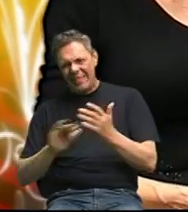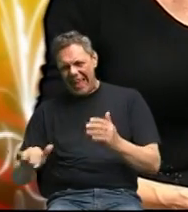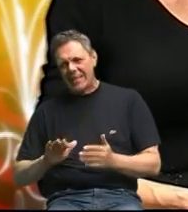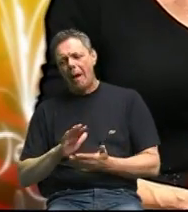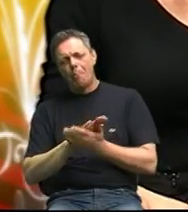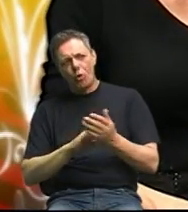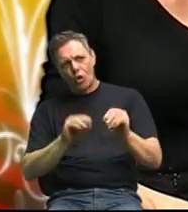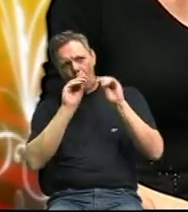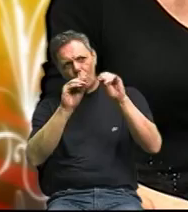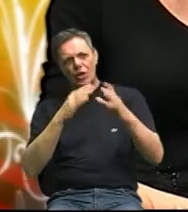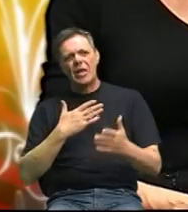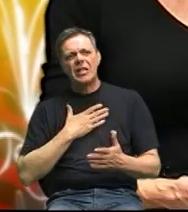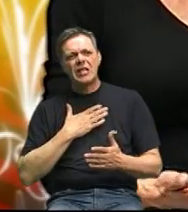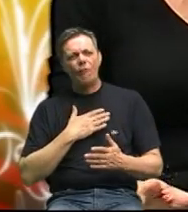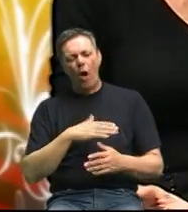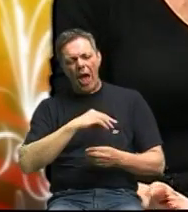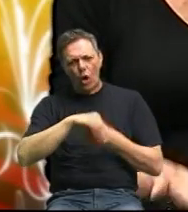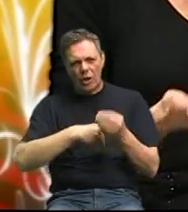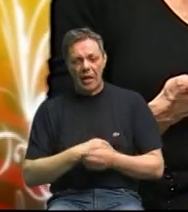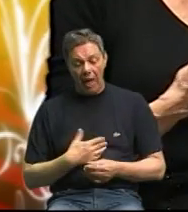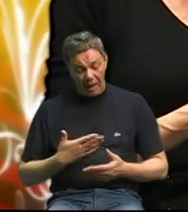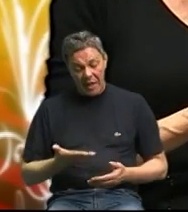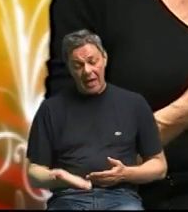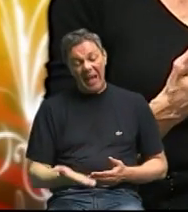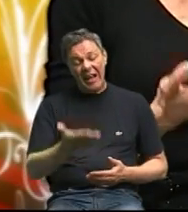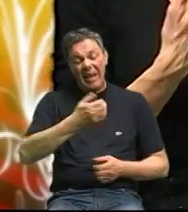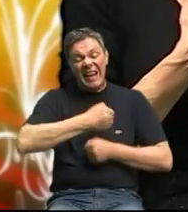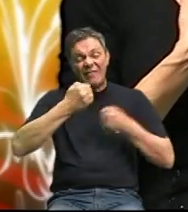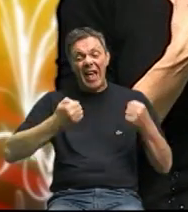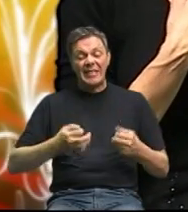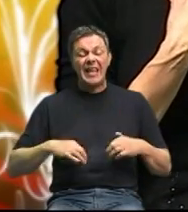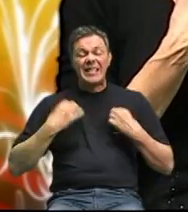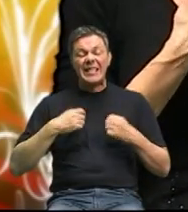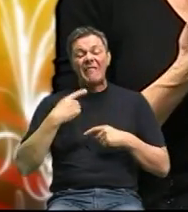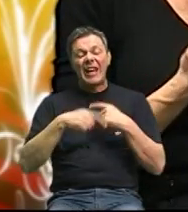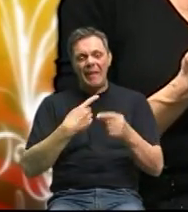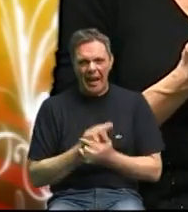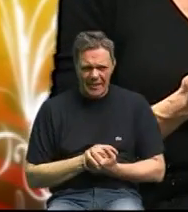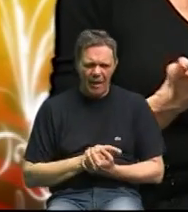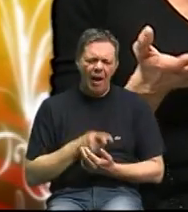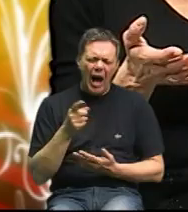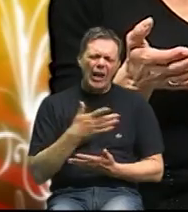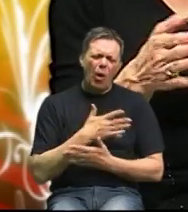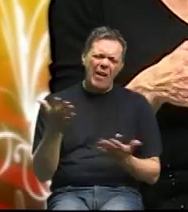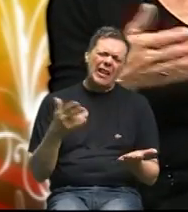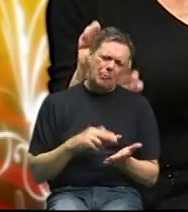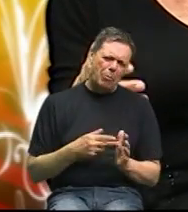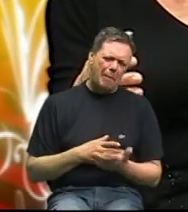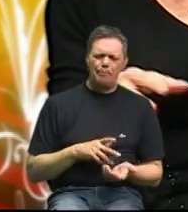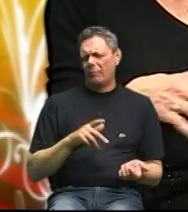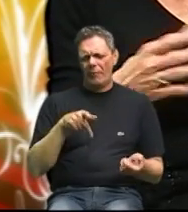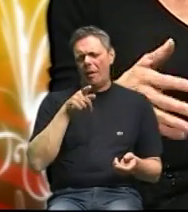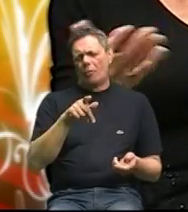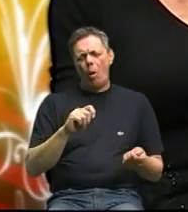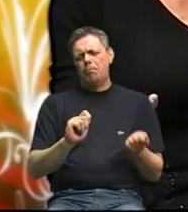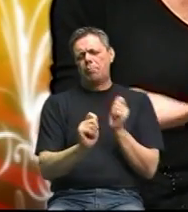raste zdrava generacija no ali to bi trebalo i kod nas je to veliki problem promijeniti